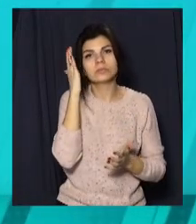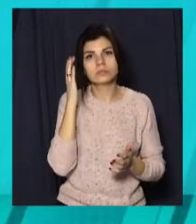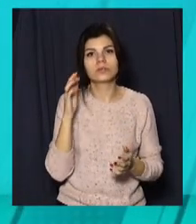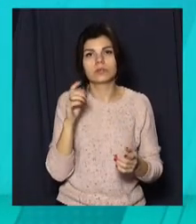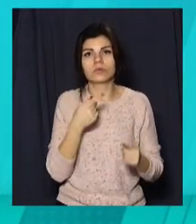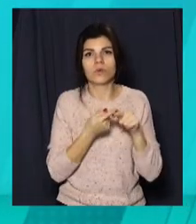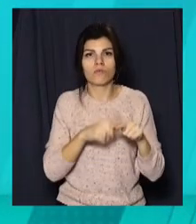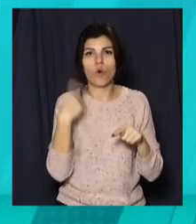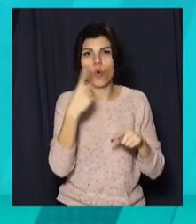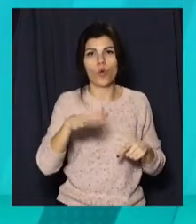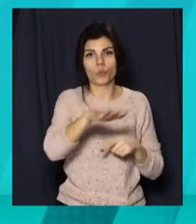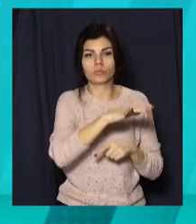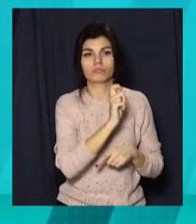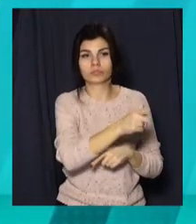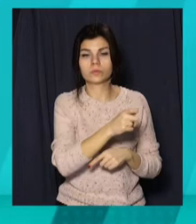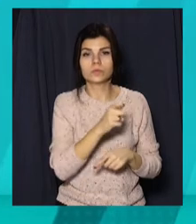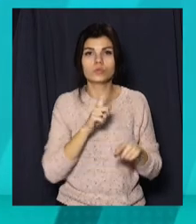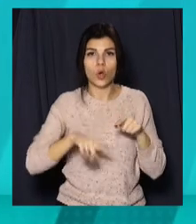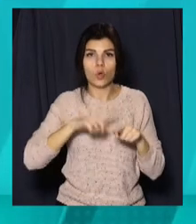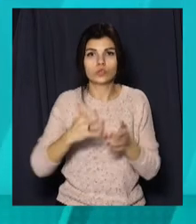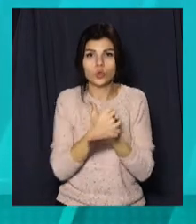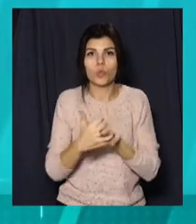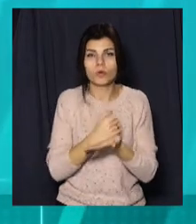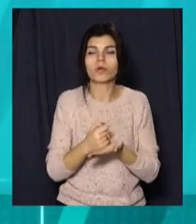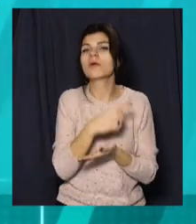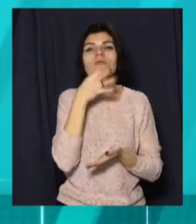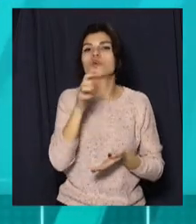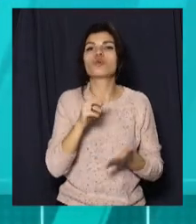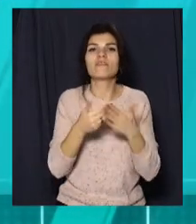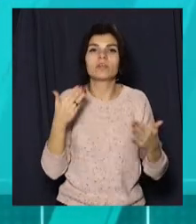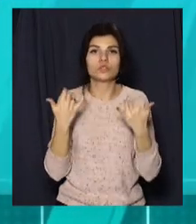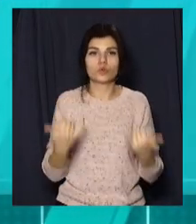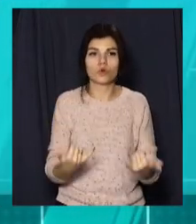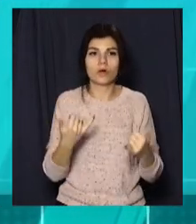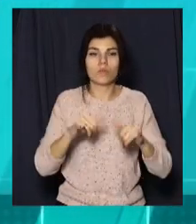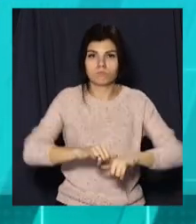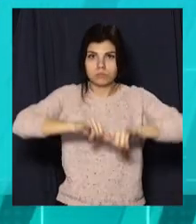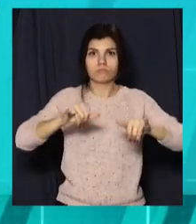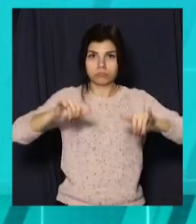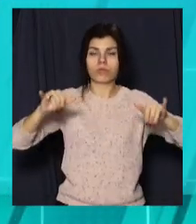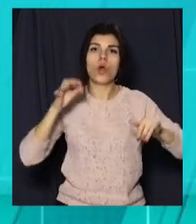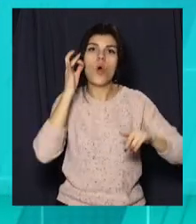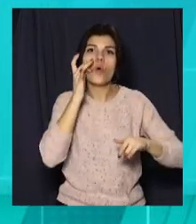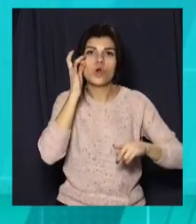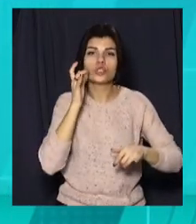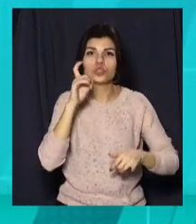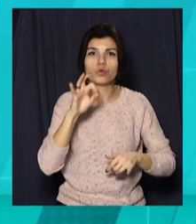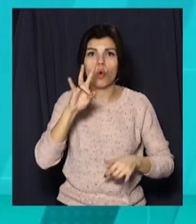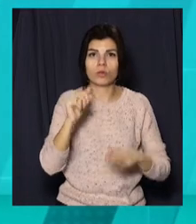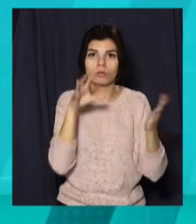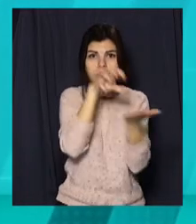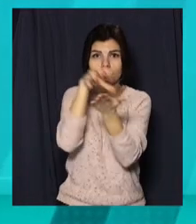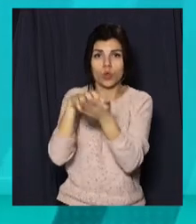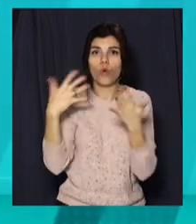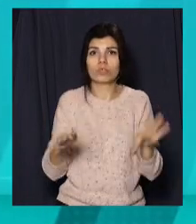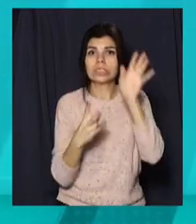запровадження в області червоної зони карантину. Відзначимо, від сьогодні розширилася і помаранчева зона. Нині там